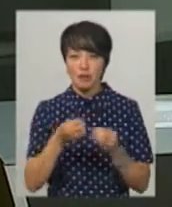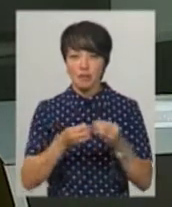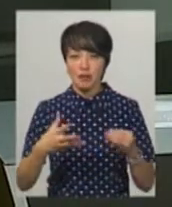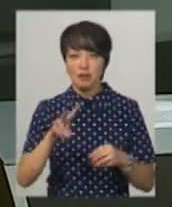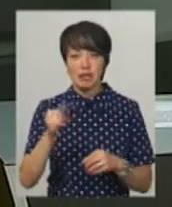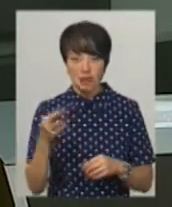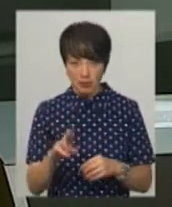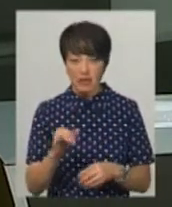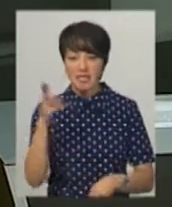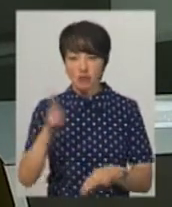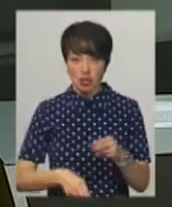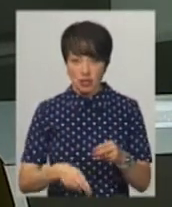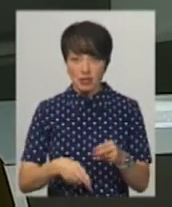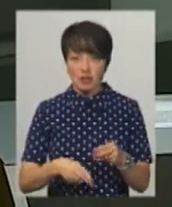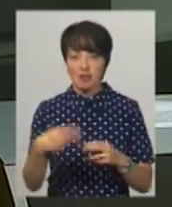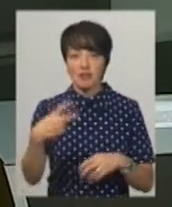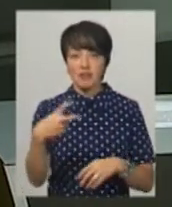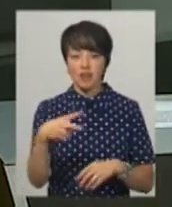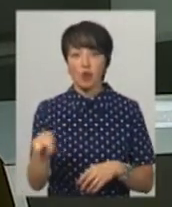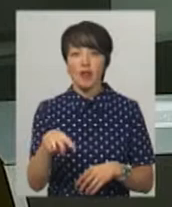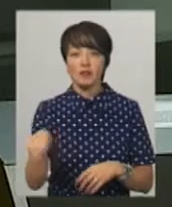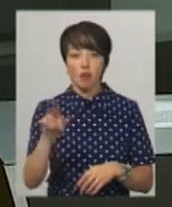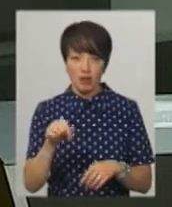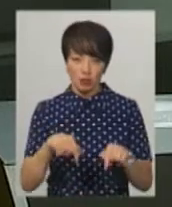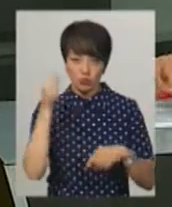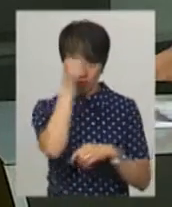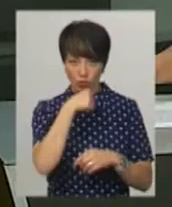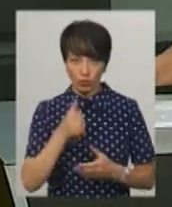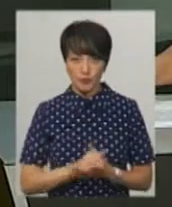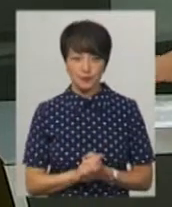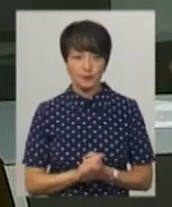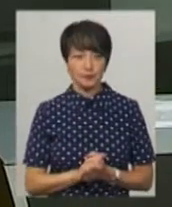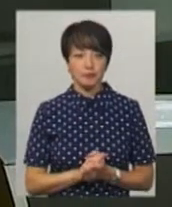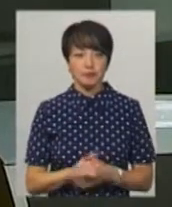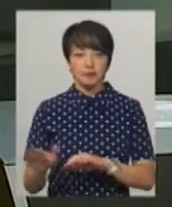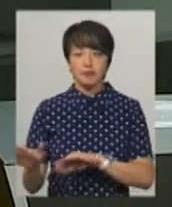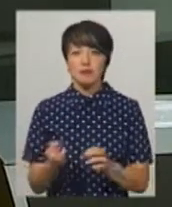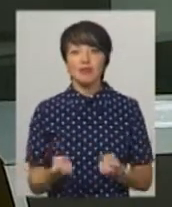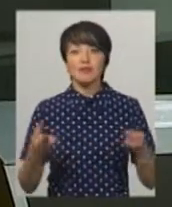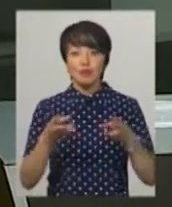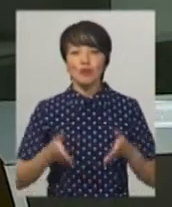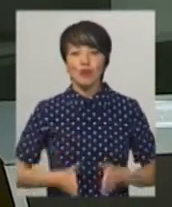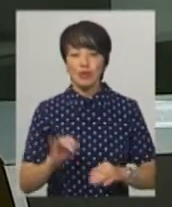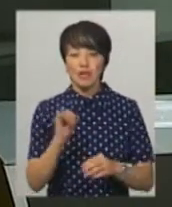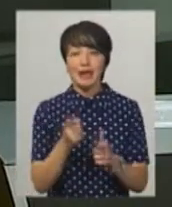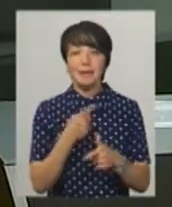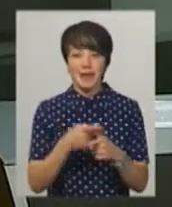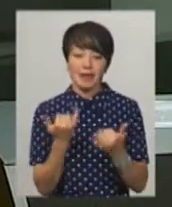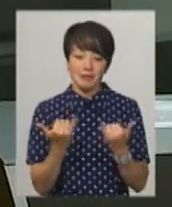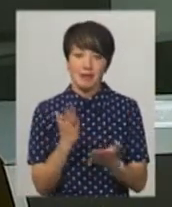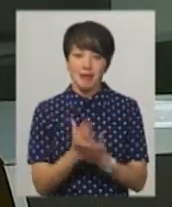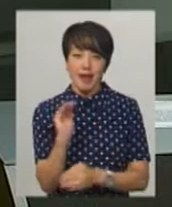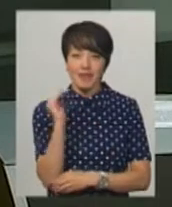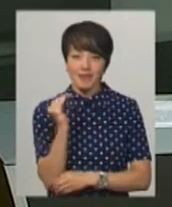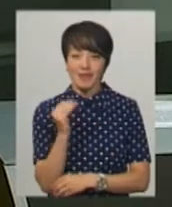липня та завершити не пізніше 20 листопада цього року. Свідоцтво про народження та ім'я відтепер має